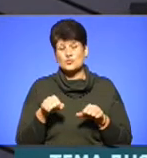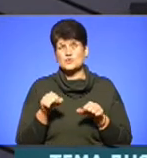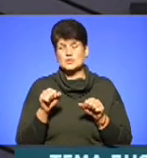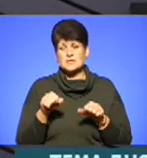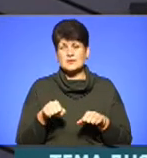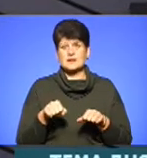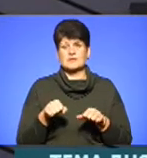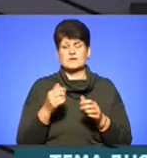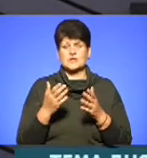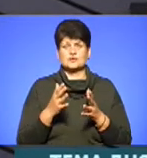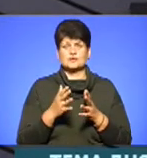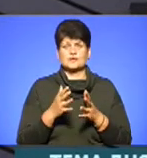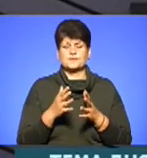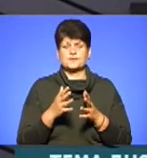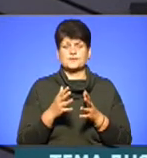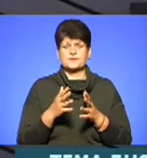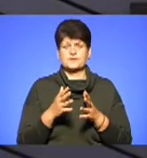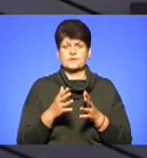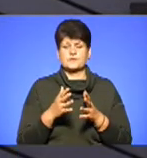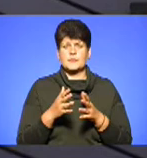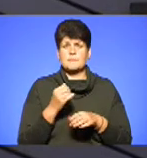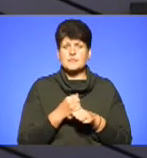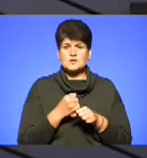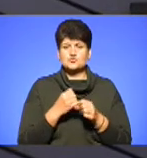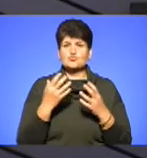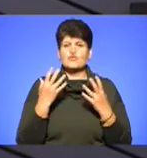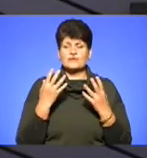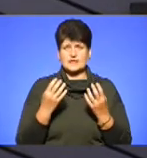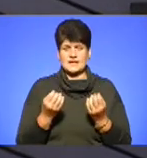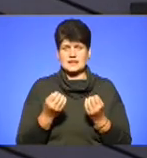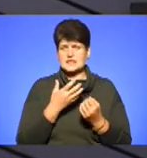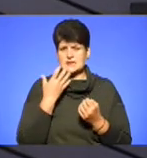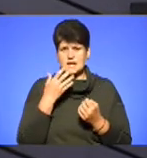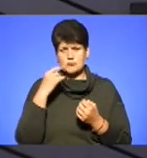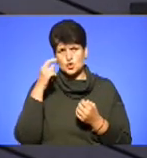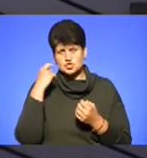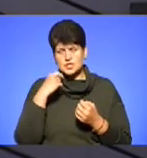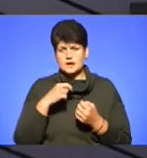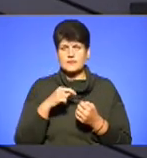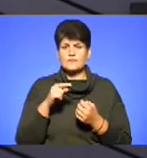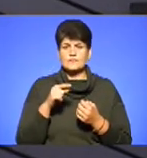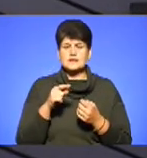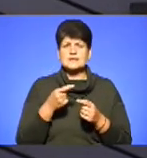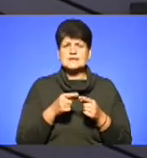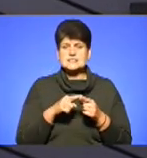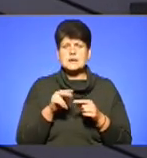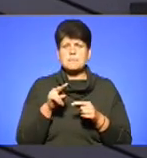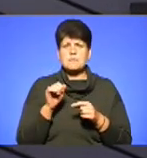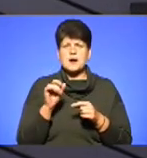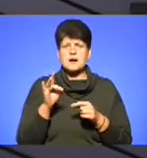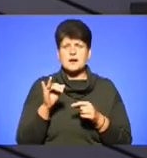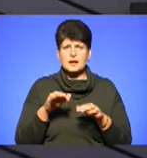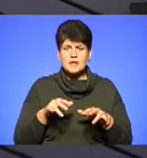якщо, тим більше, коли працюють в день, тепло, жара, самі ці пари, вони можуть, не